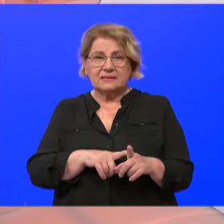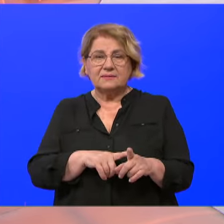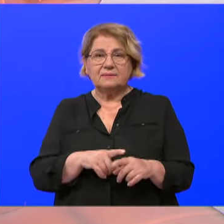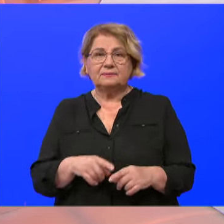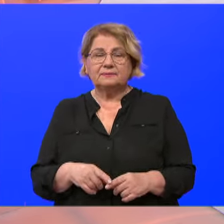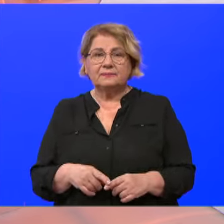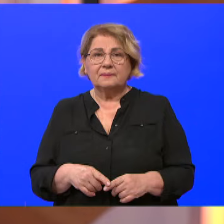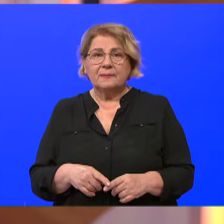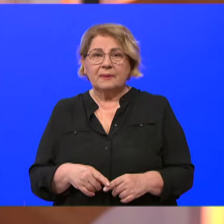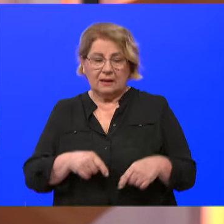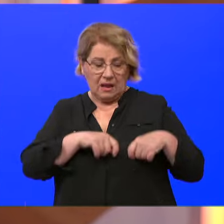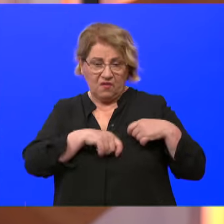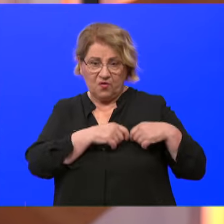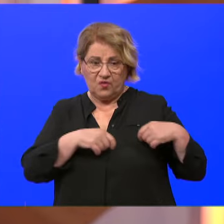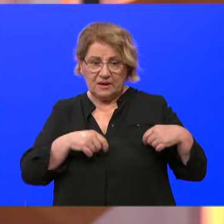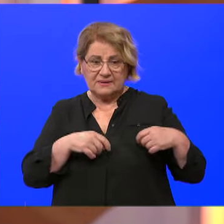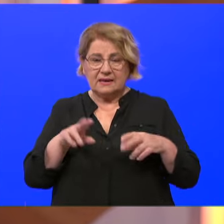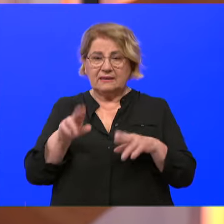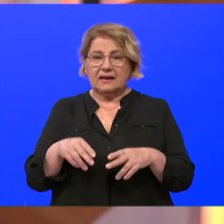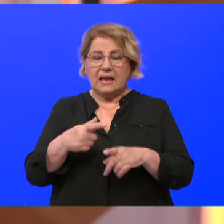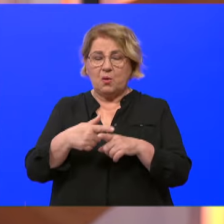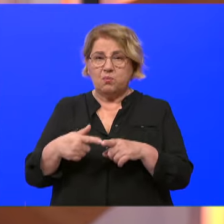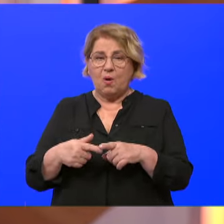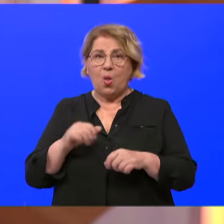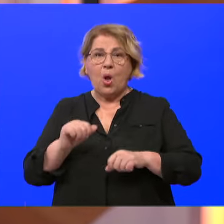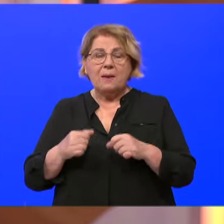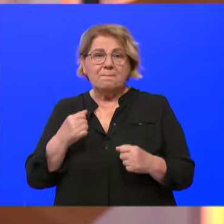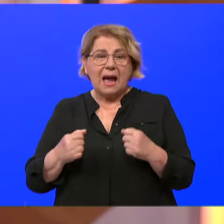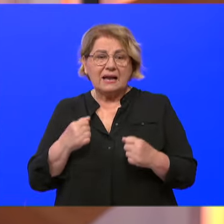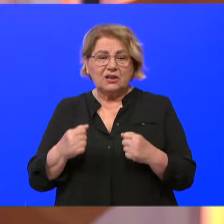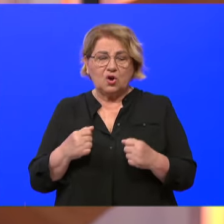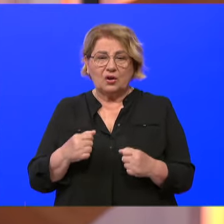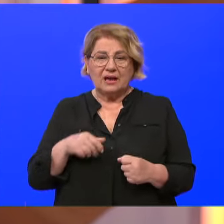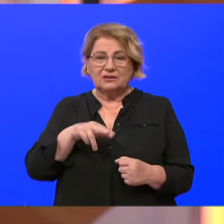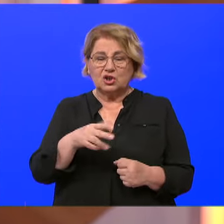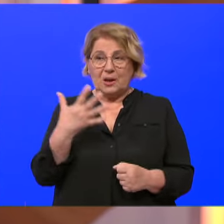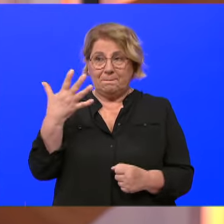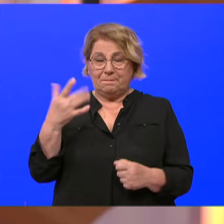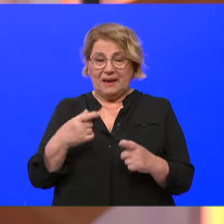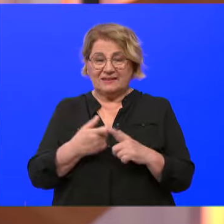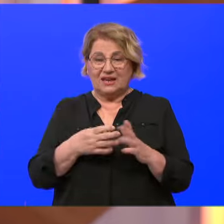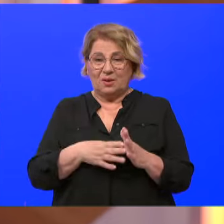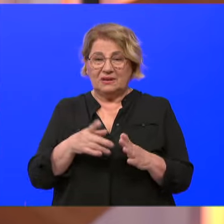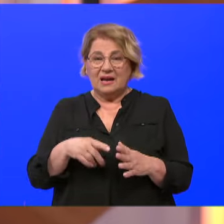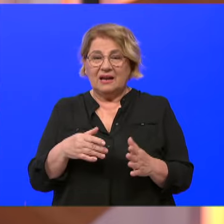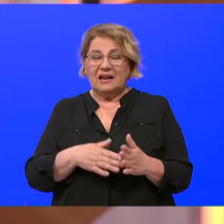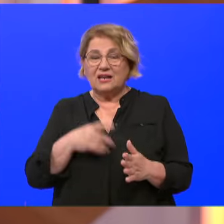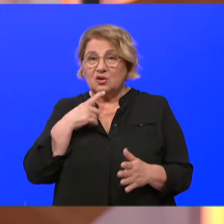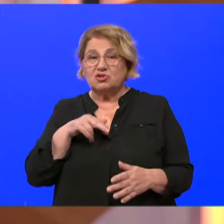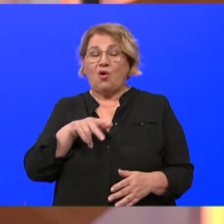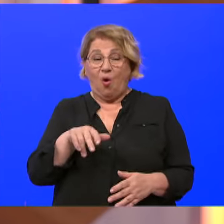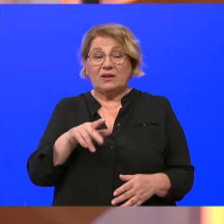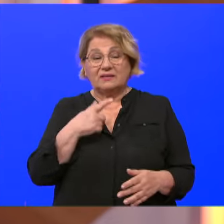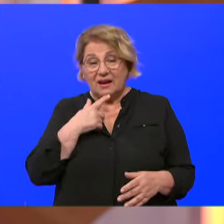vrpca. Tako da i mi u okviru polumaratona otrčimo naših pet kilometara. Da neko će trčati, neko će